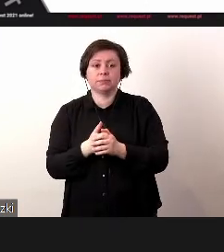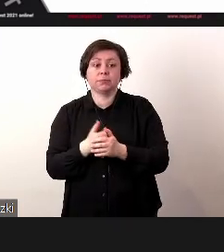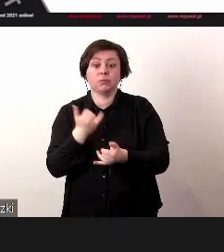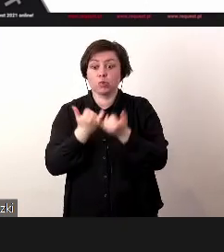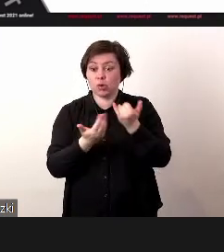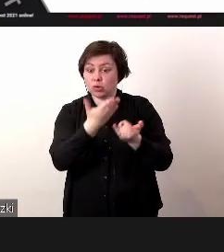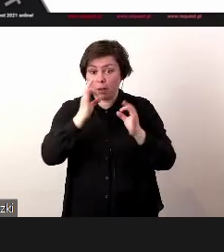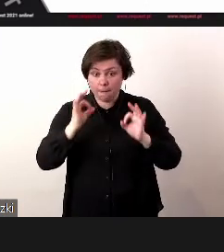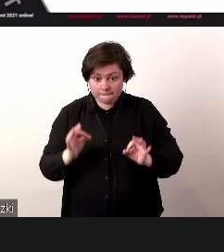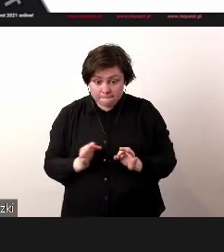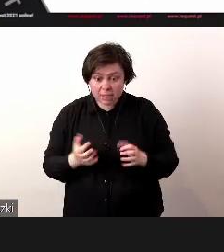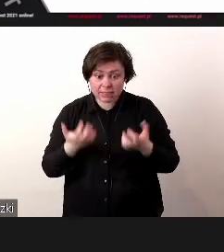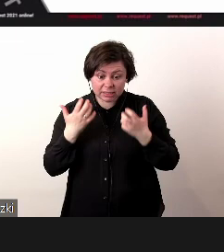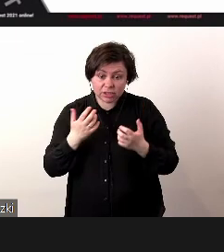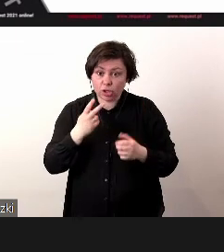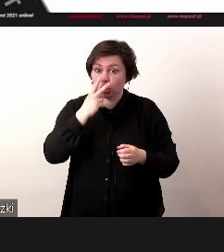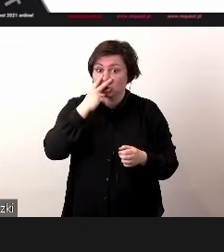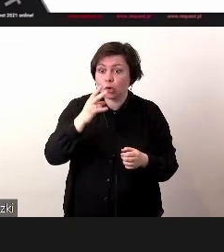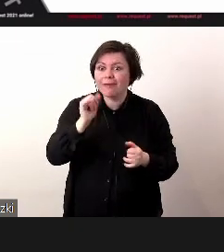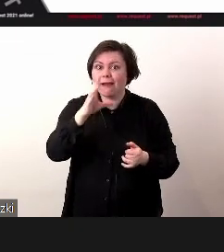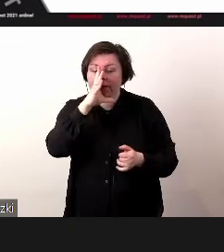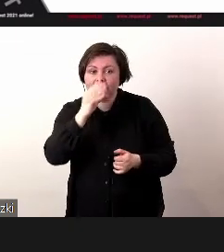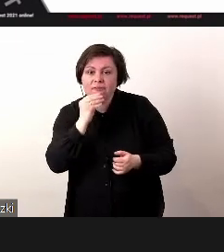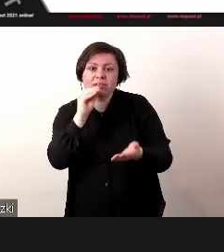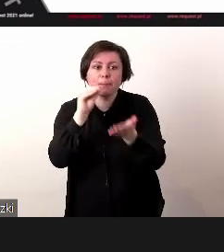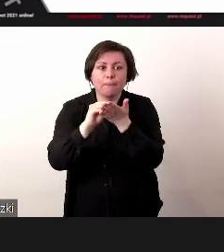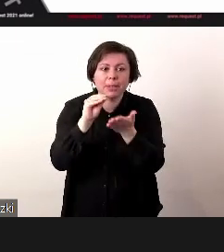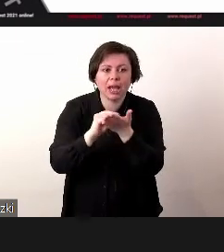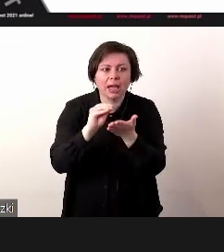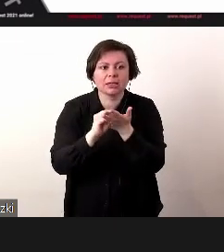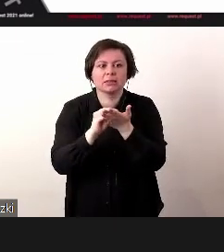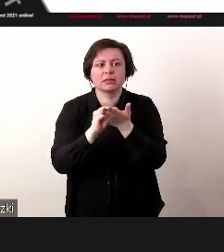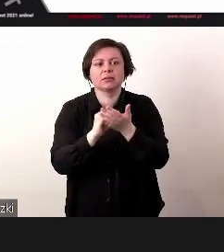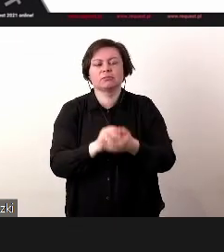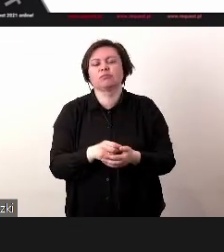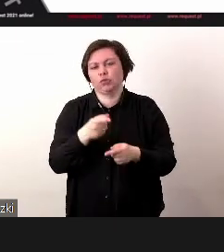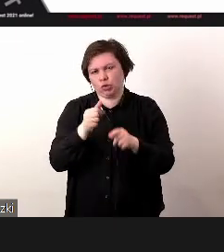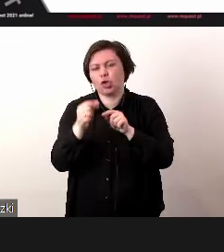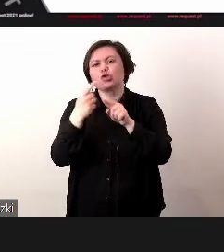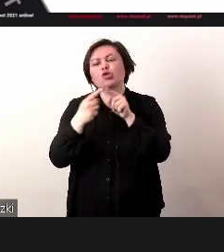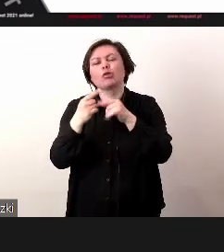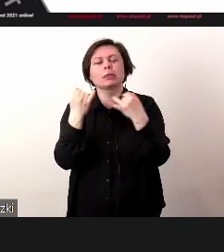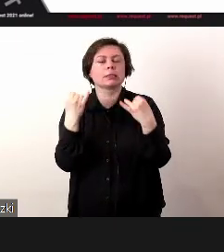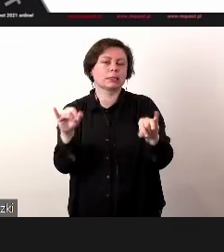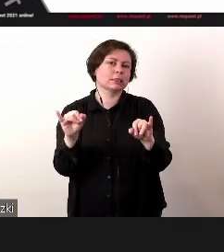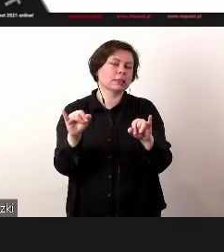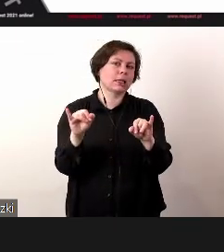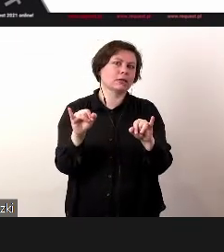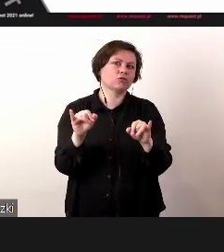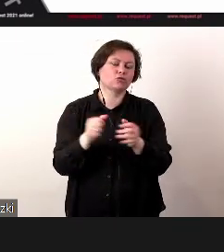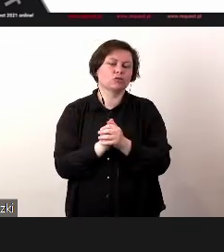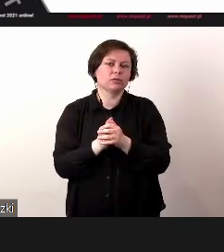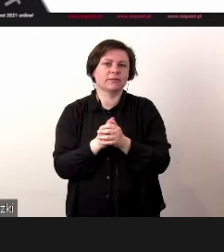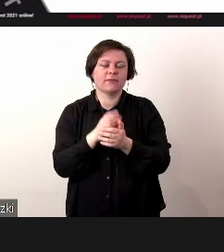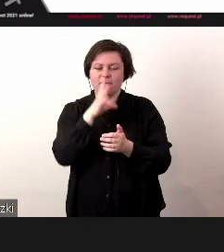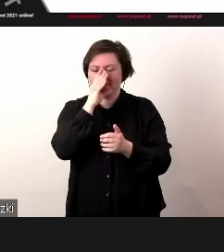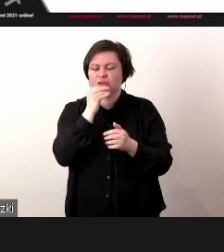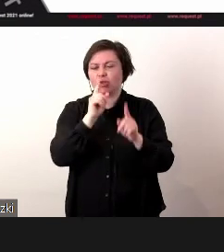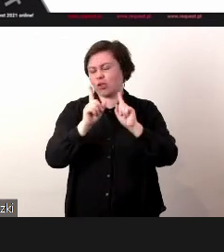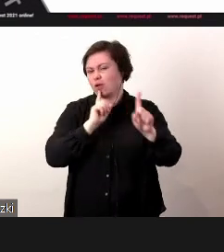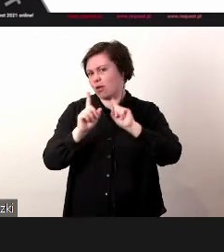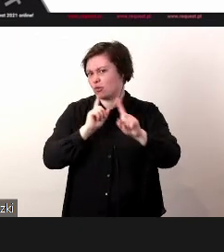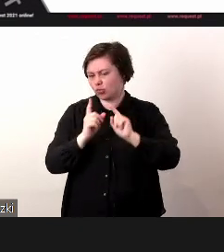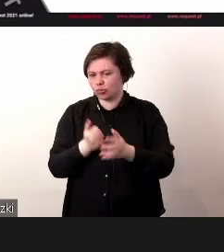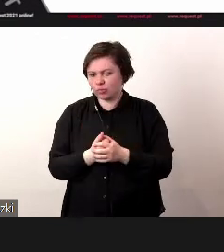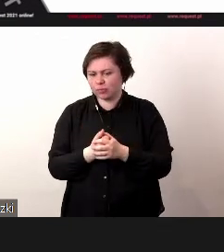będą Państwo chcieli zobaczyć coś, jak to wygląda w praktyce, to też to troszeczkę inaczej, to też to troszeczkę inaczej takie rozmowy